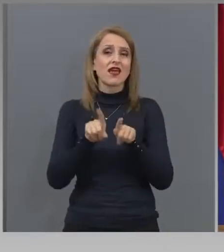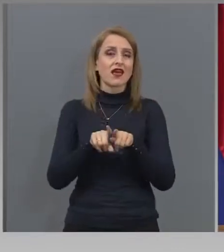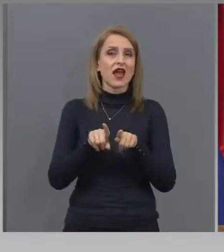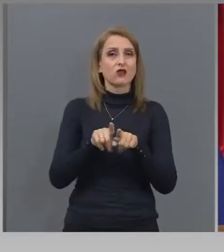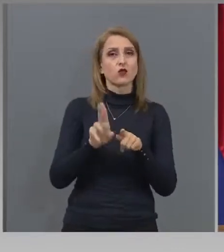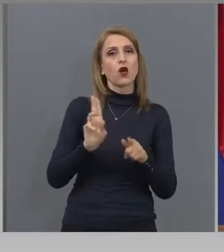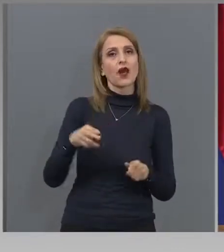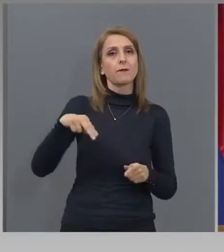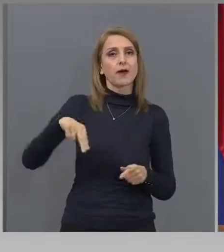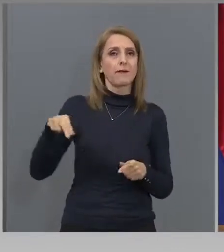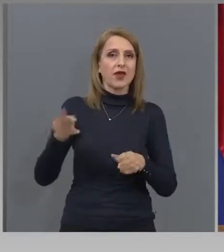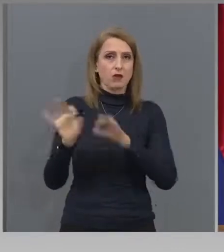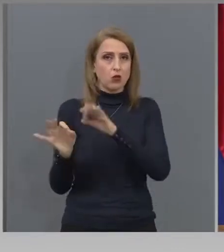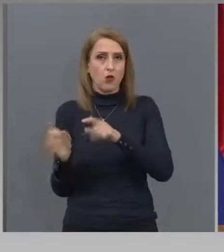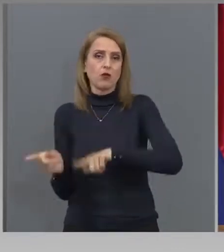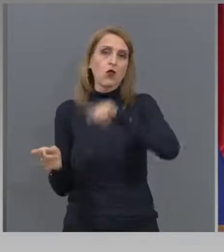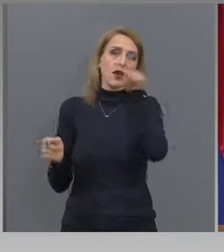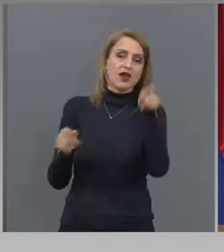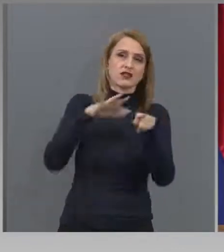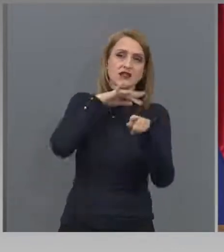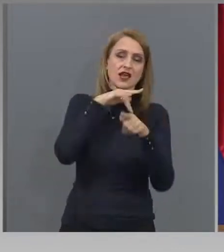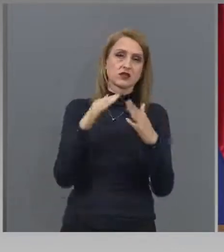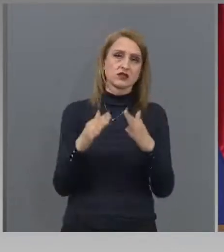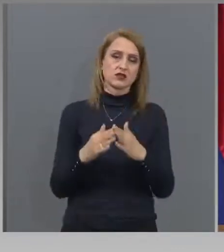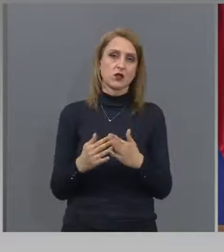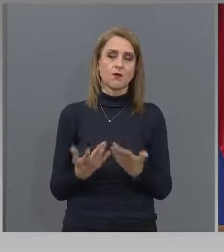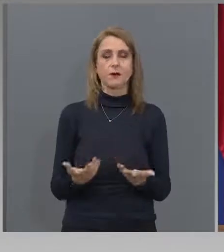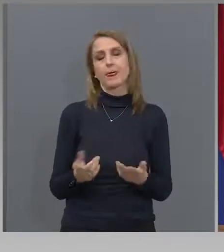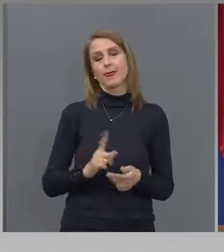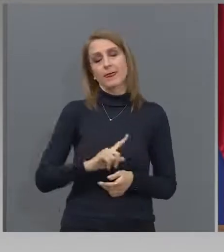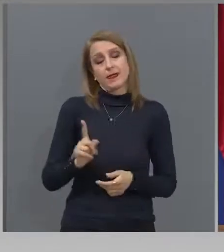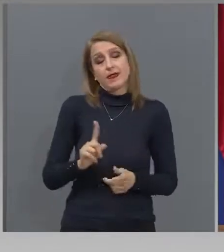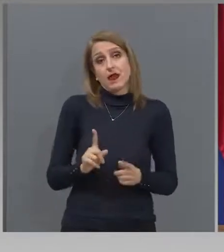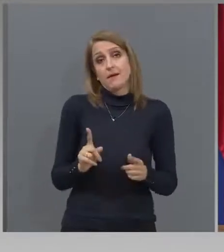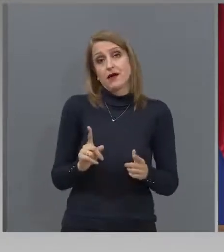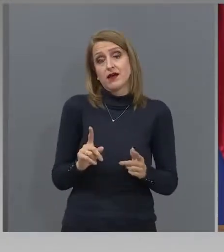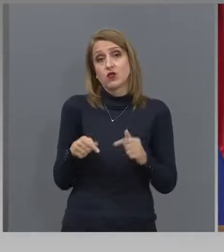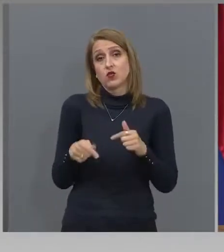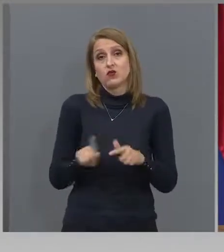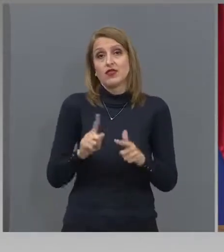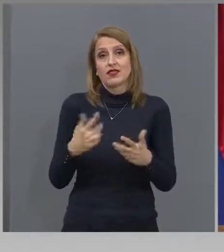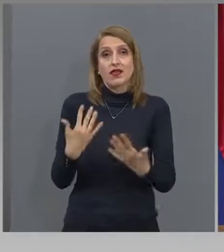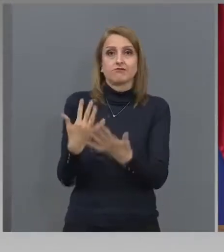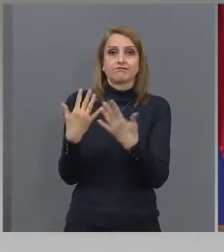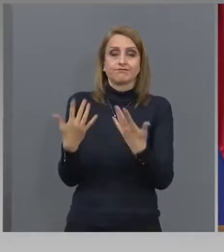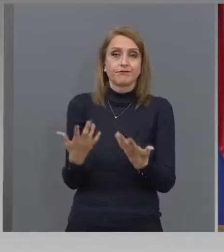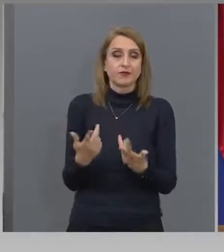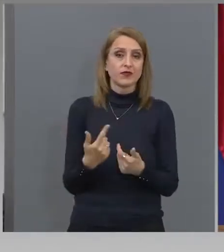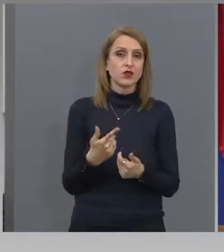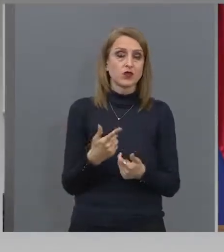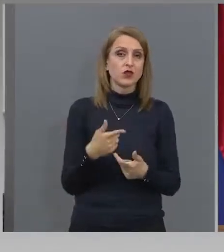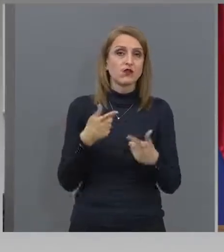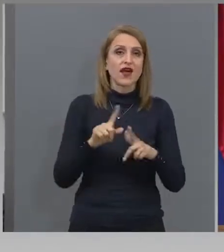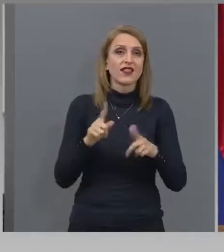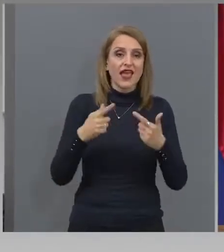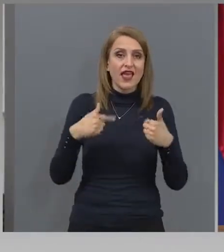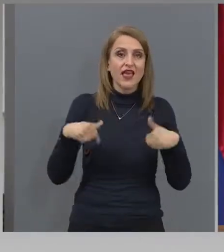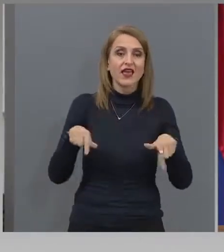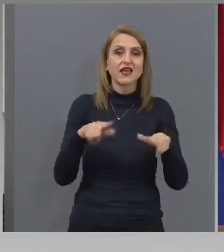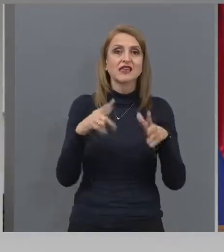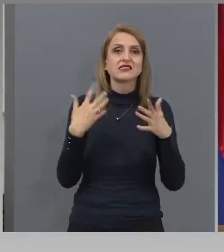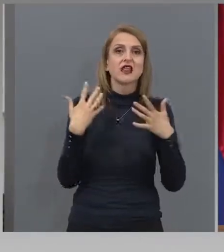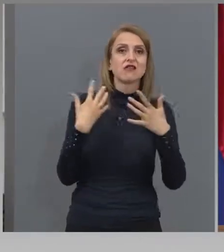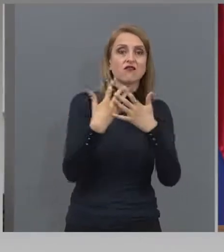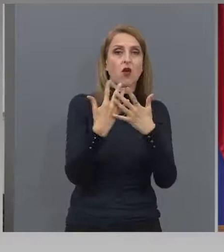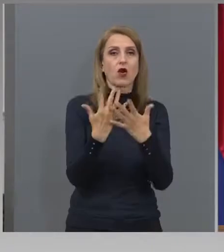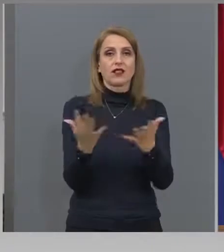примерно, по старческите домове. няма да бъде, разбира се. То не е помещение от затворен тип. Не